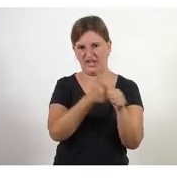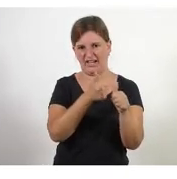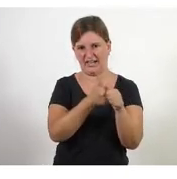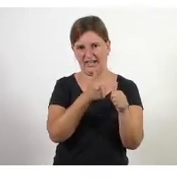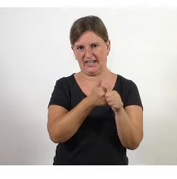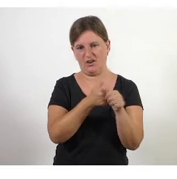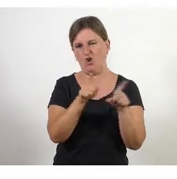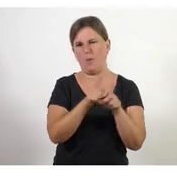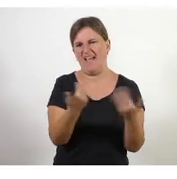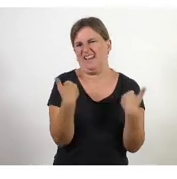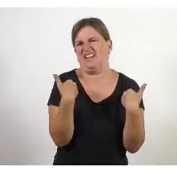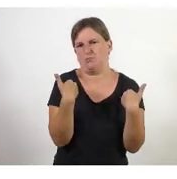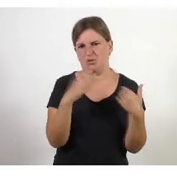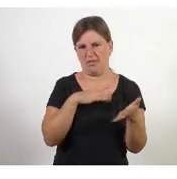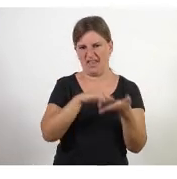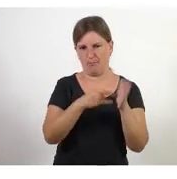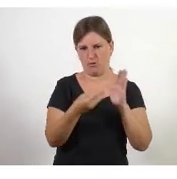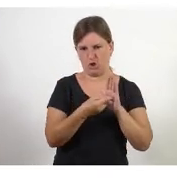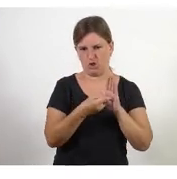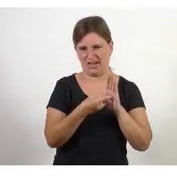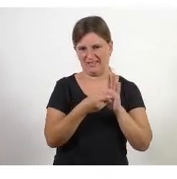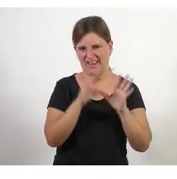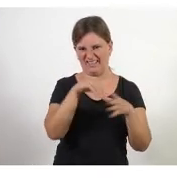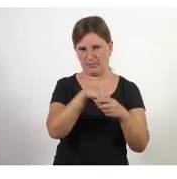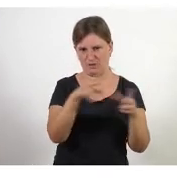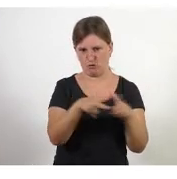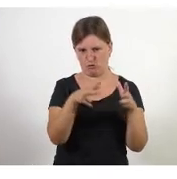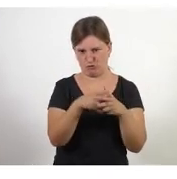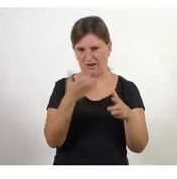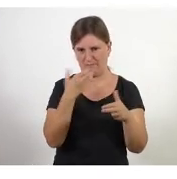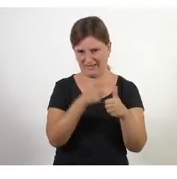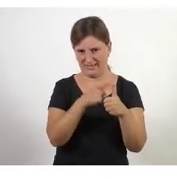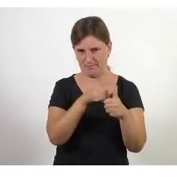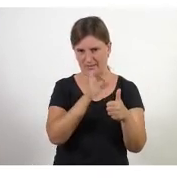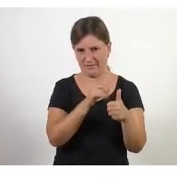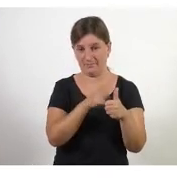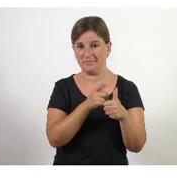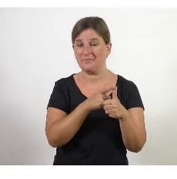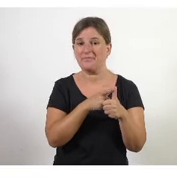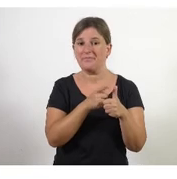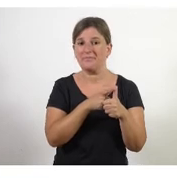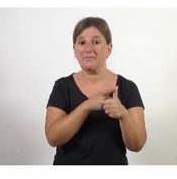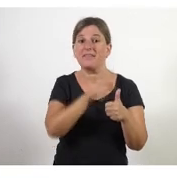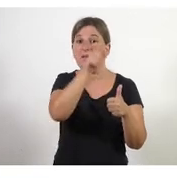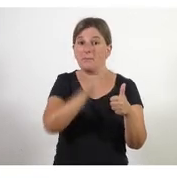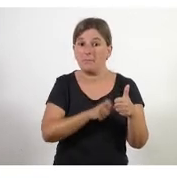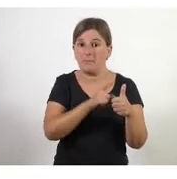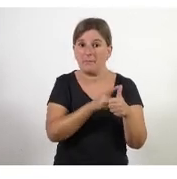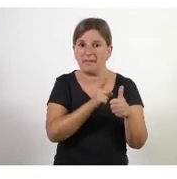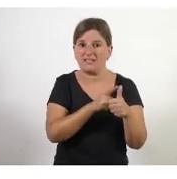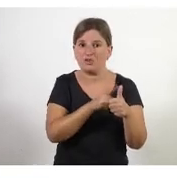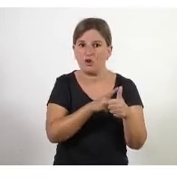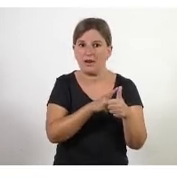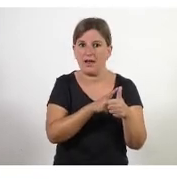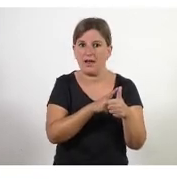responsable del projecte d'intervenció social i sobretot aquí el que destaquem és que és la persona que